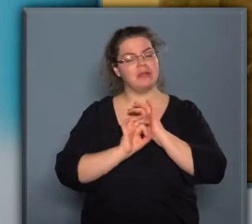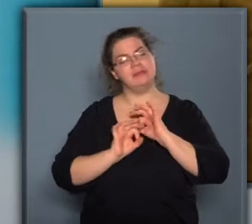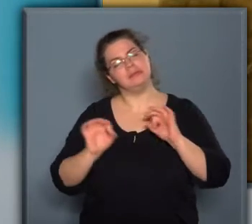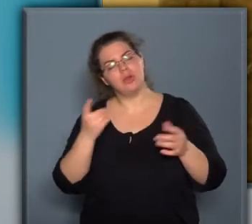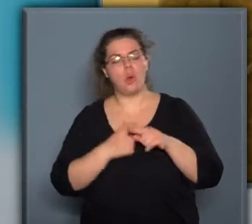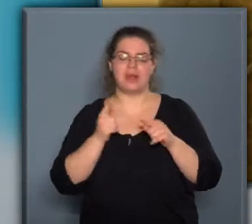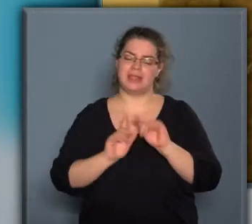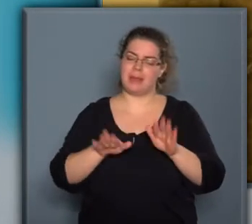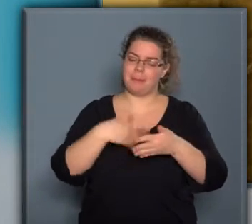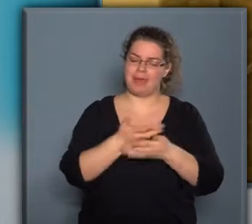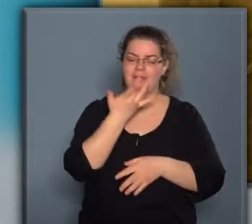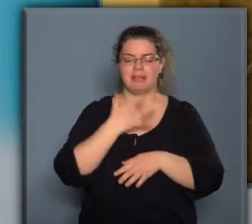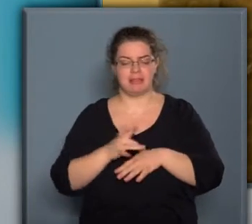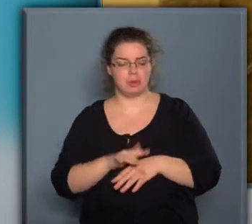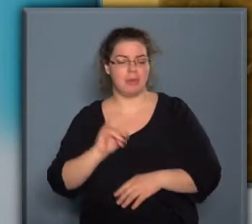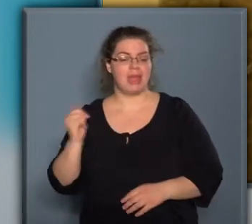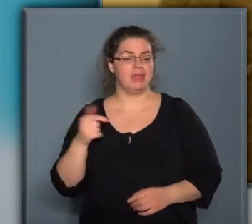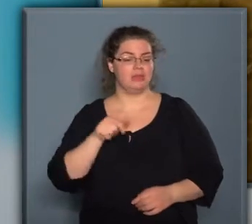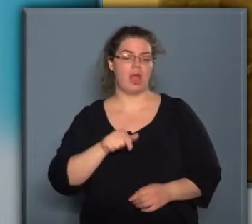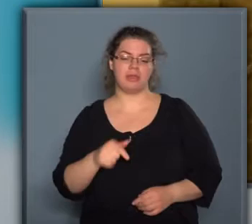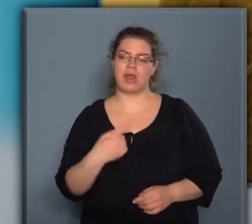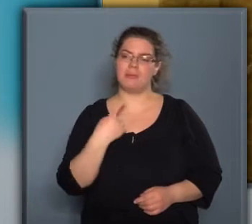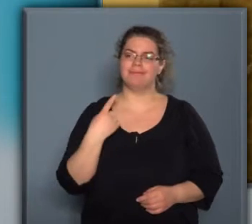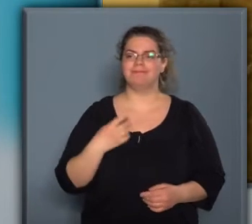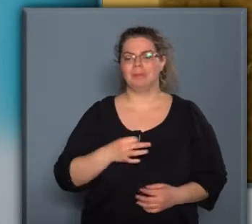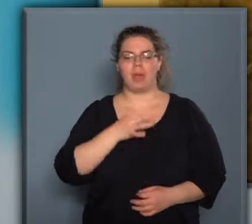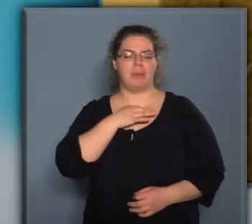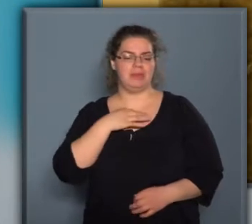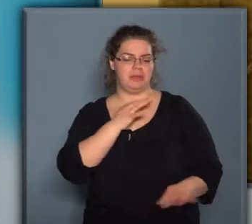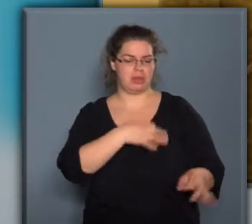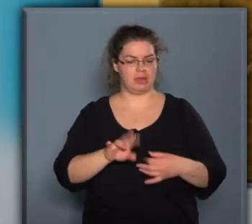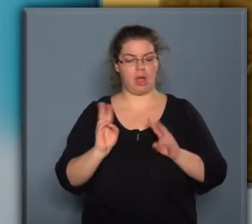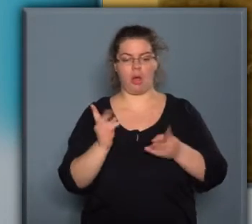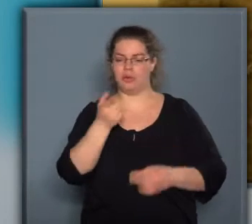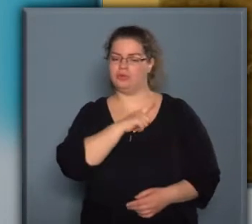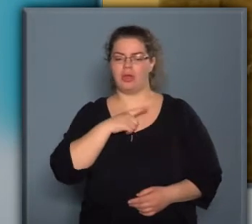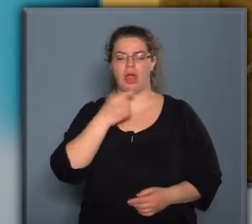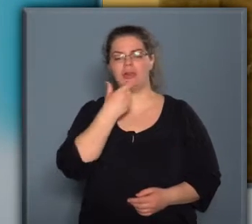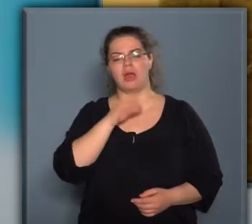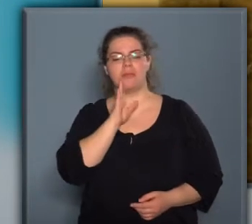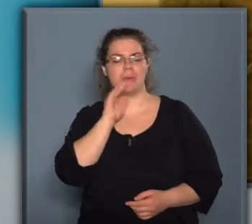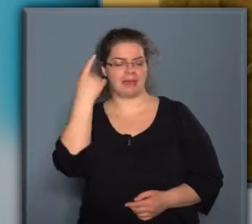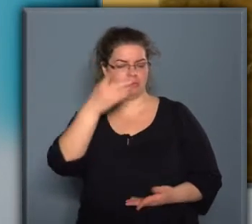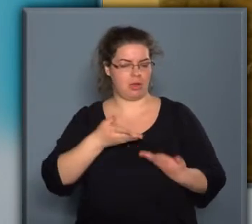az bevált, kipróbált, és azzal a magabiztossággal készült, ahogy csak nagymamák tudnak sütni.